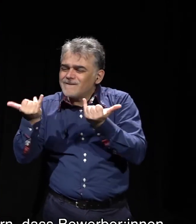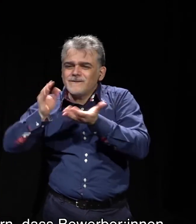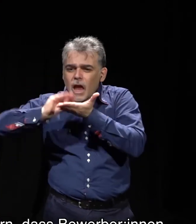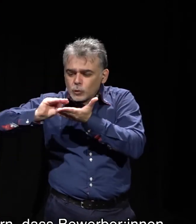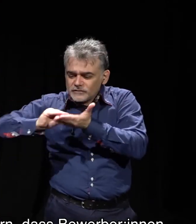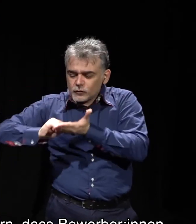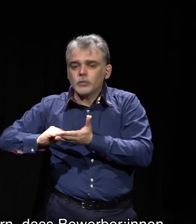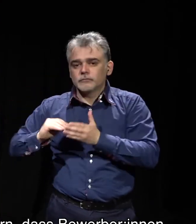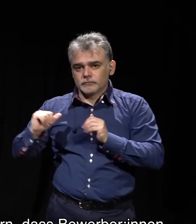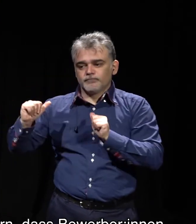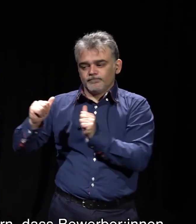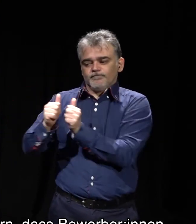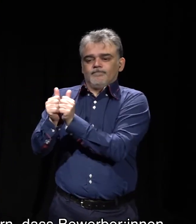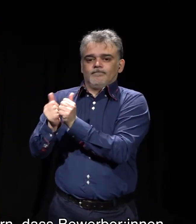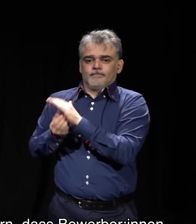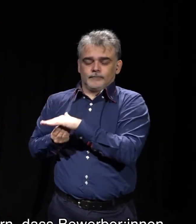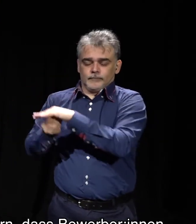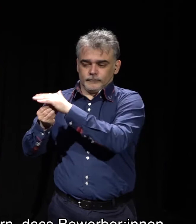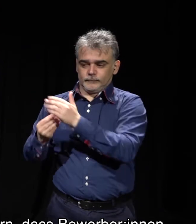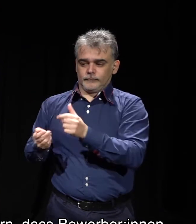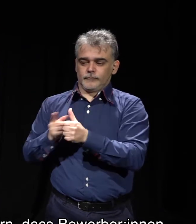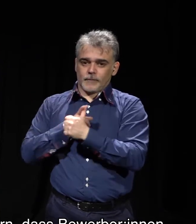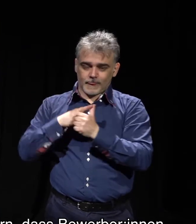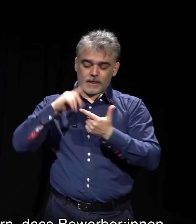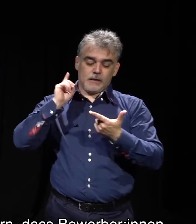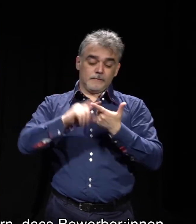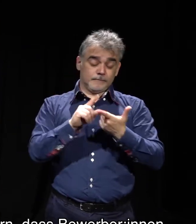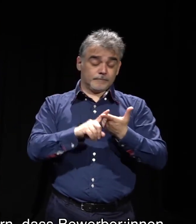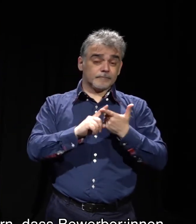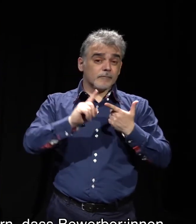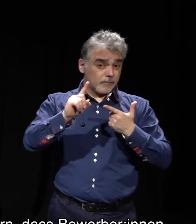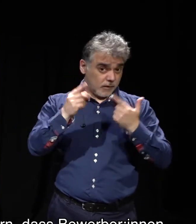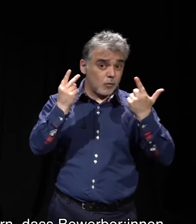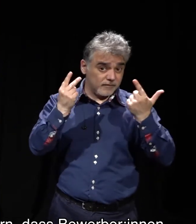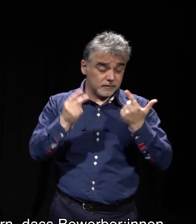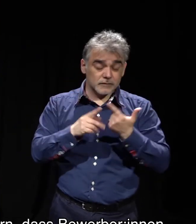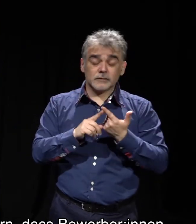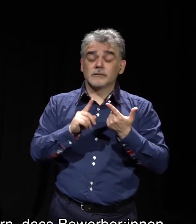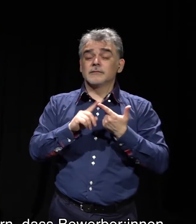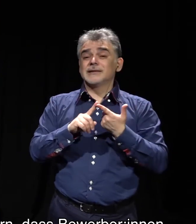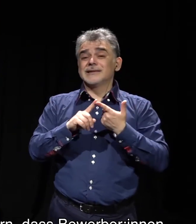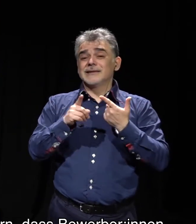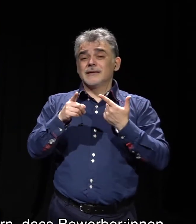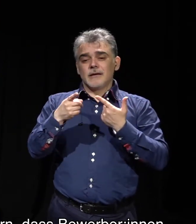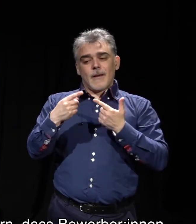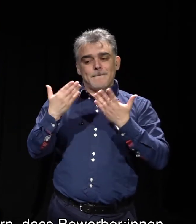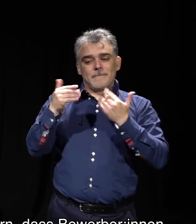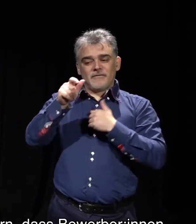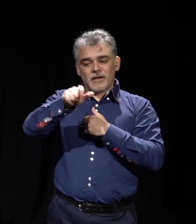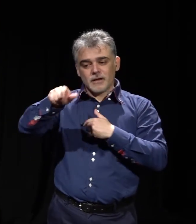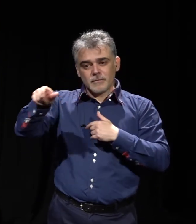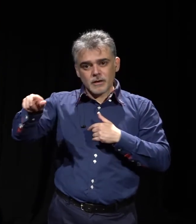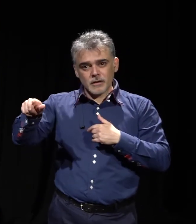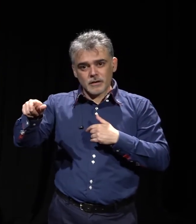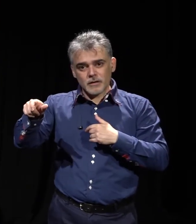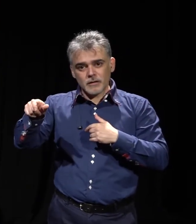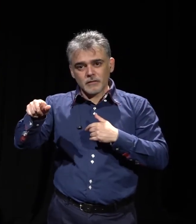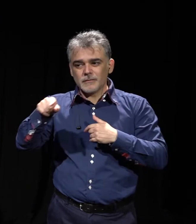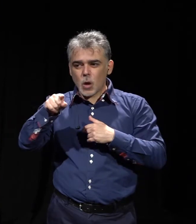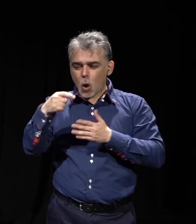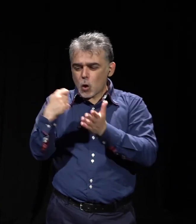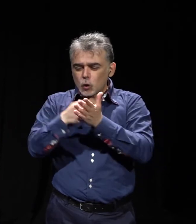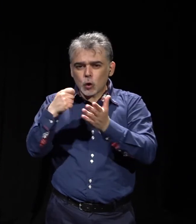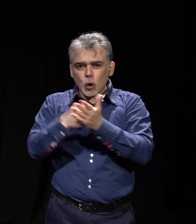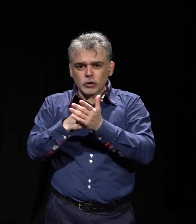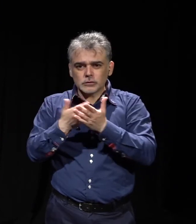is making sure applicants can then build in access costs into their project proposals. And a key